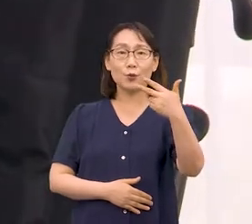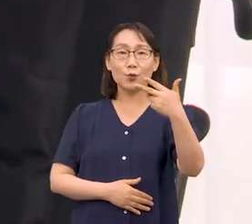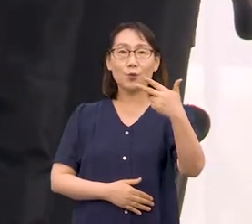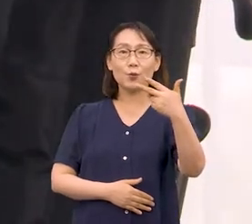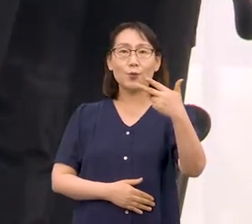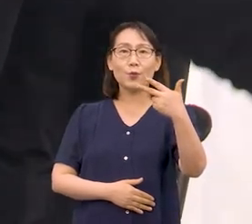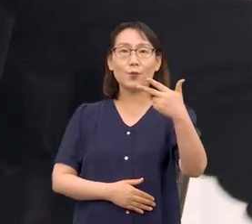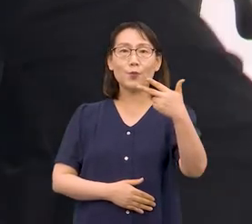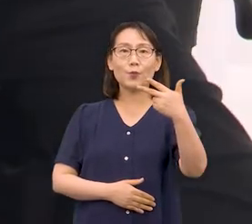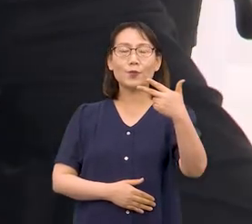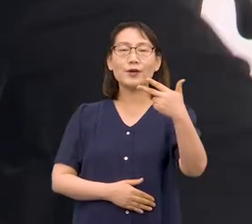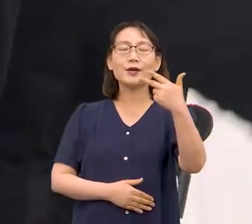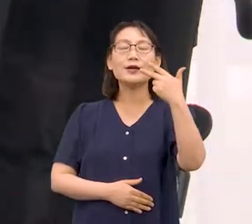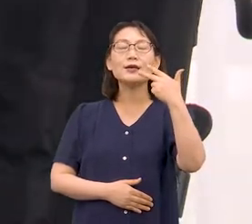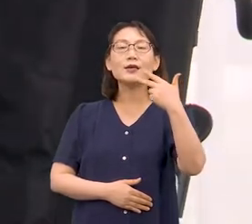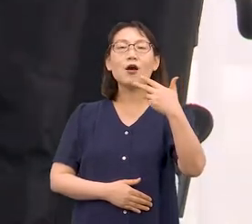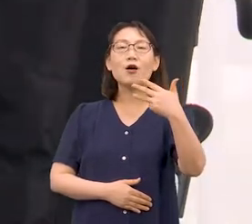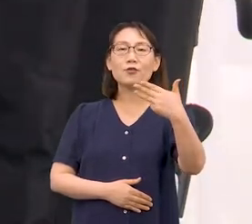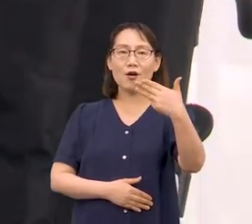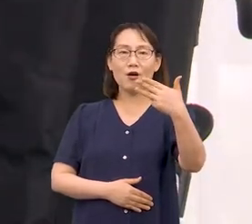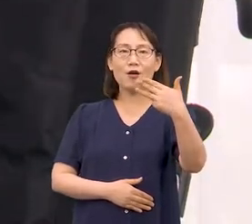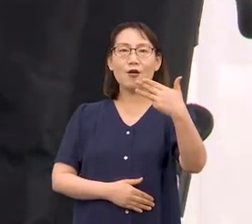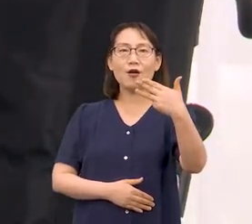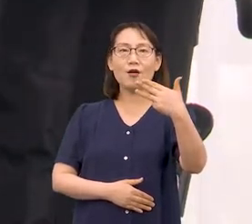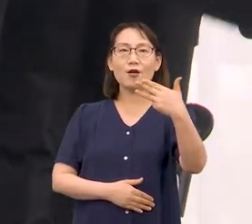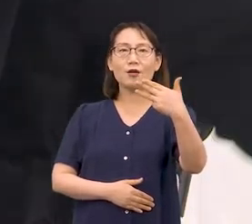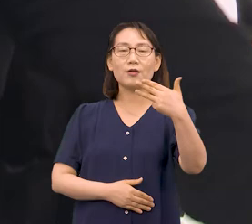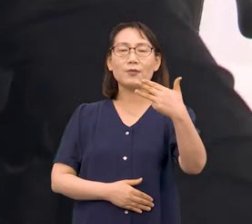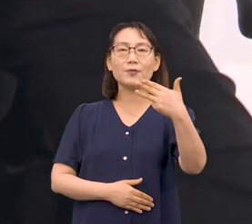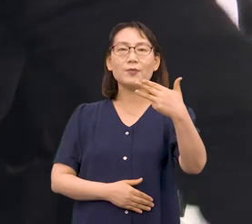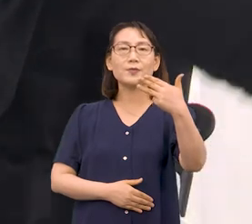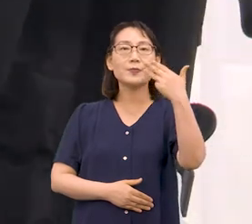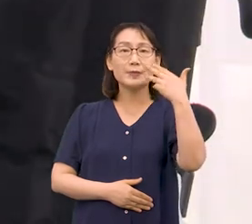일곱 여덟